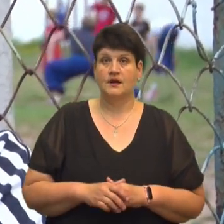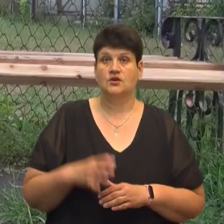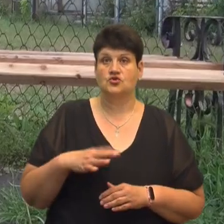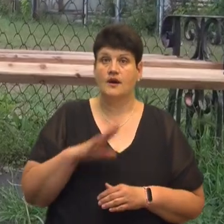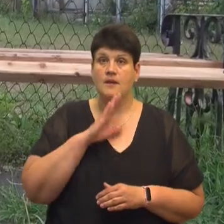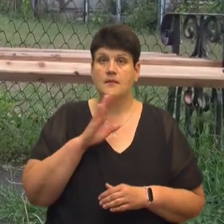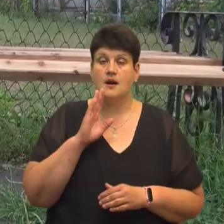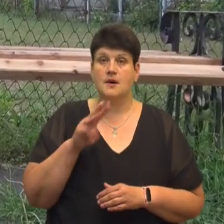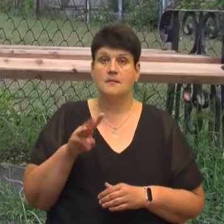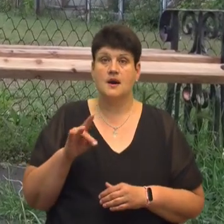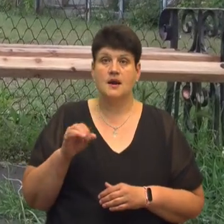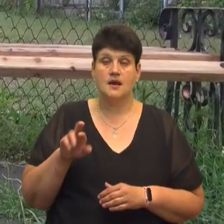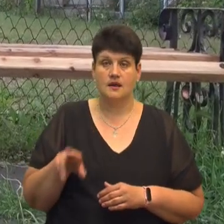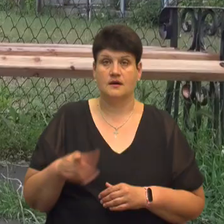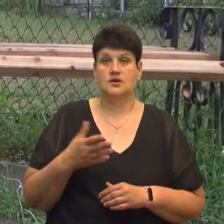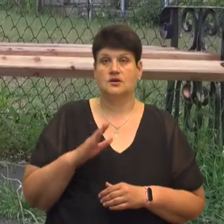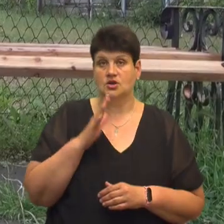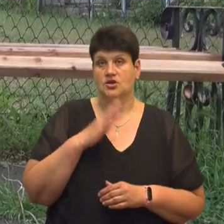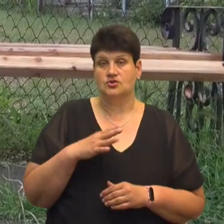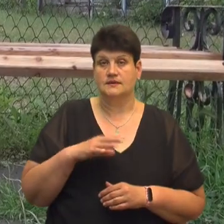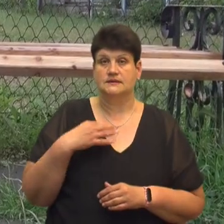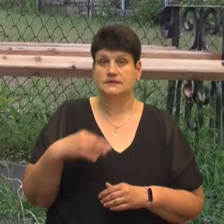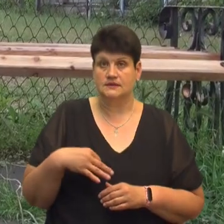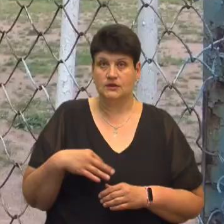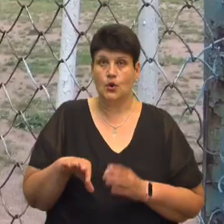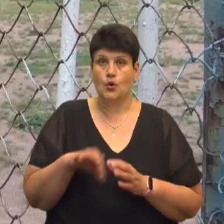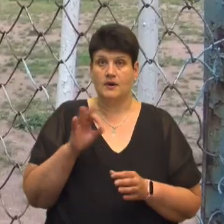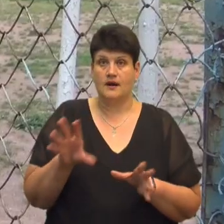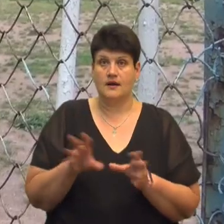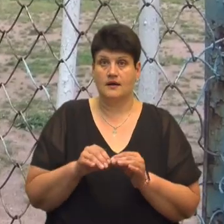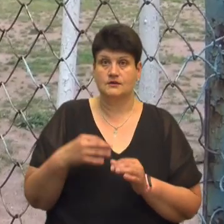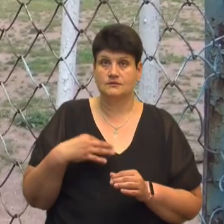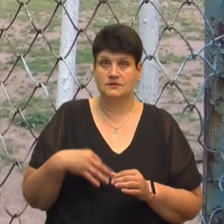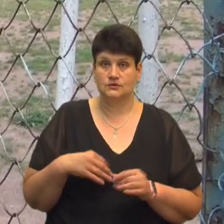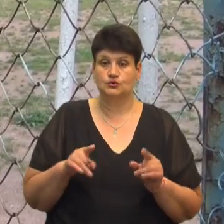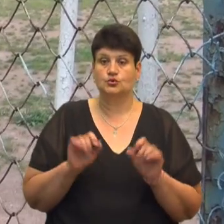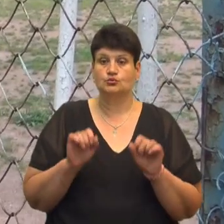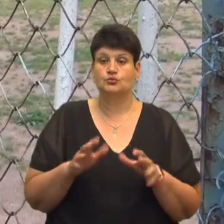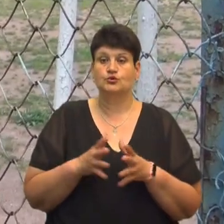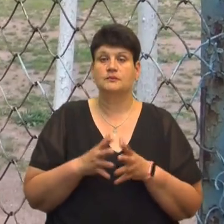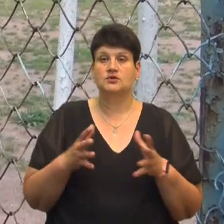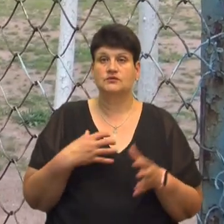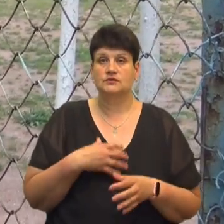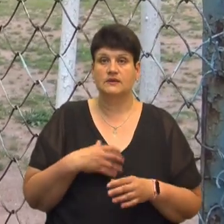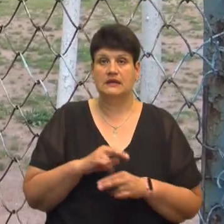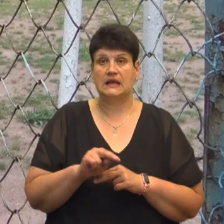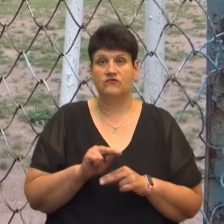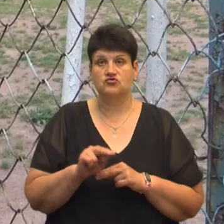Марія Ященко. Каже, обирали такий вид спорту разом з сином. Що може бути більш актуальним, ніж навчати